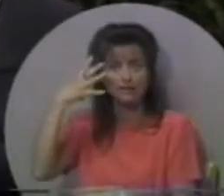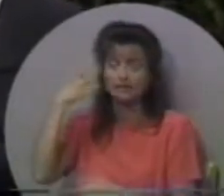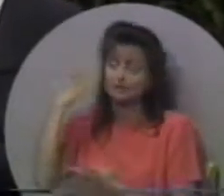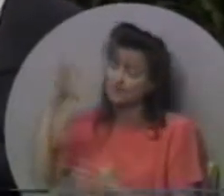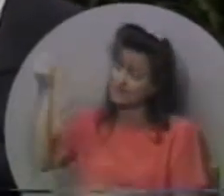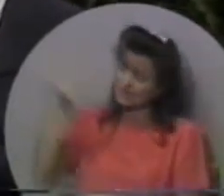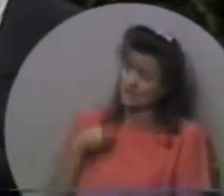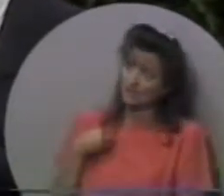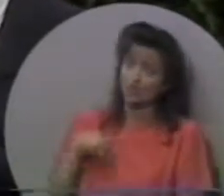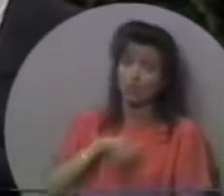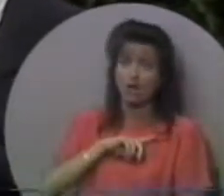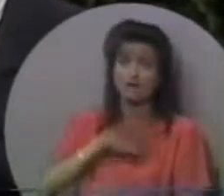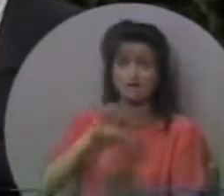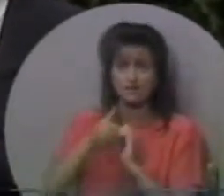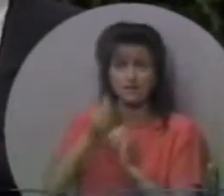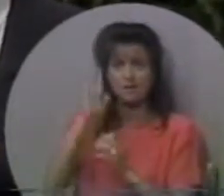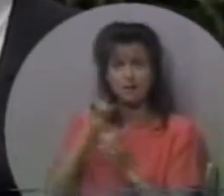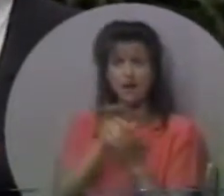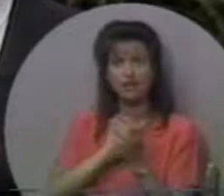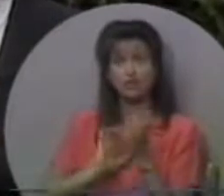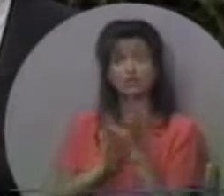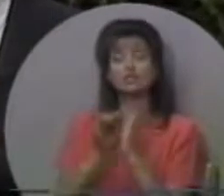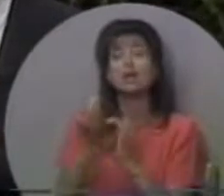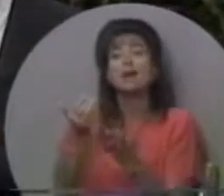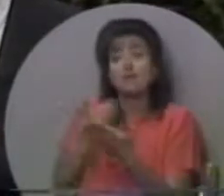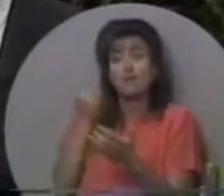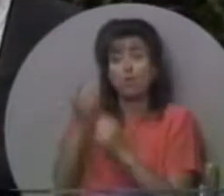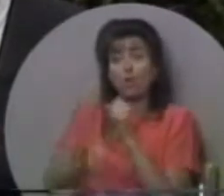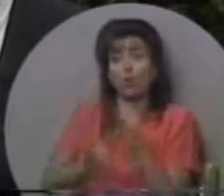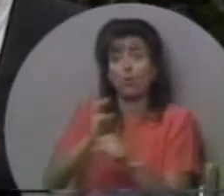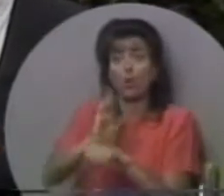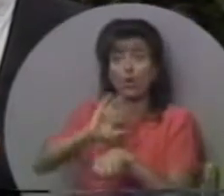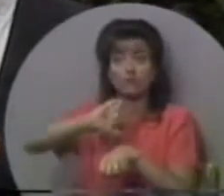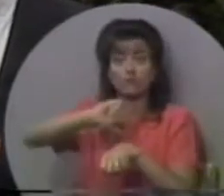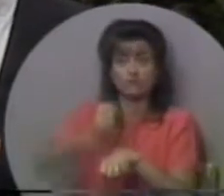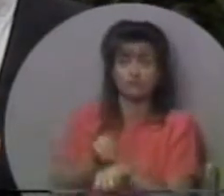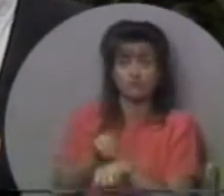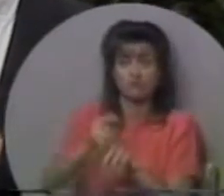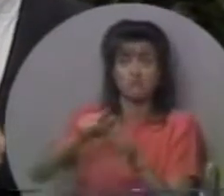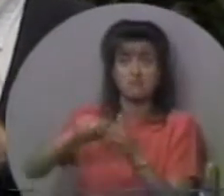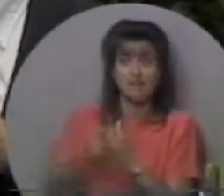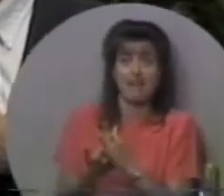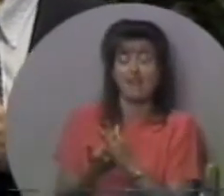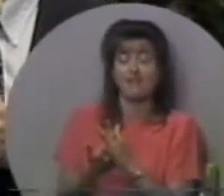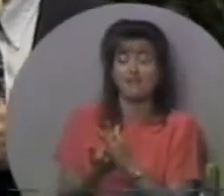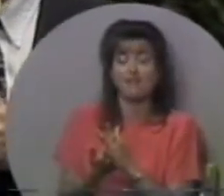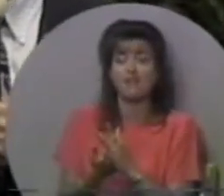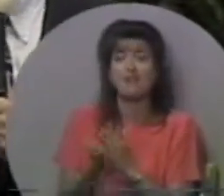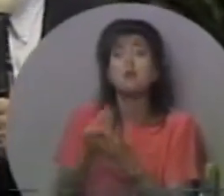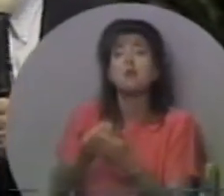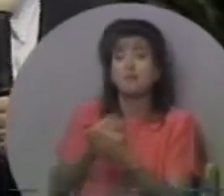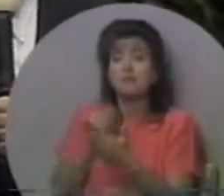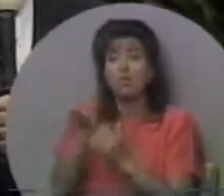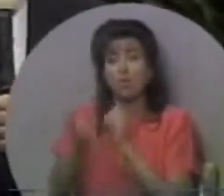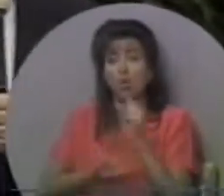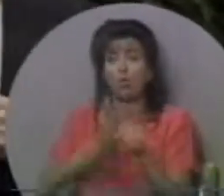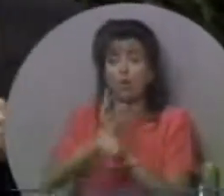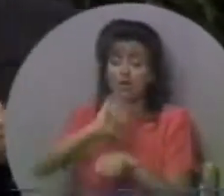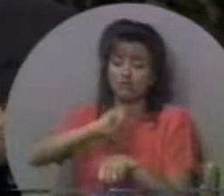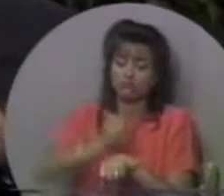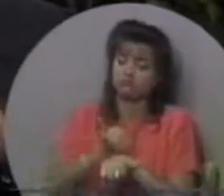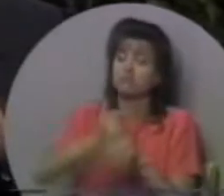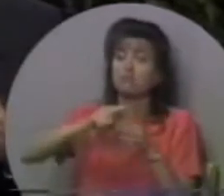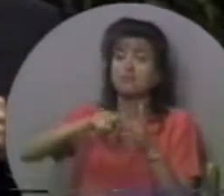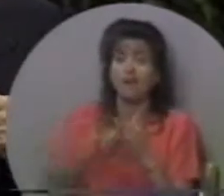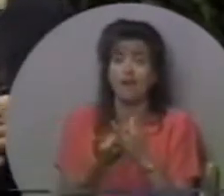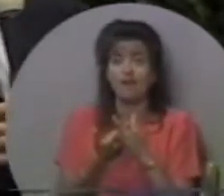була дана нам Христом Ісусом до закладин світу. До закладин